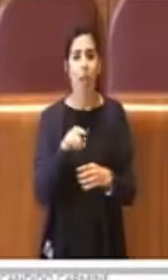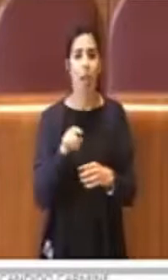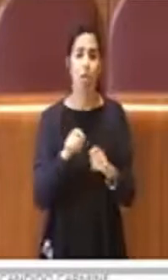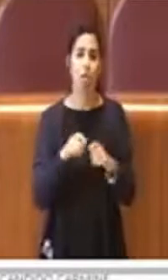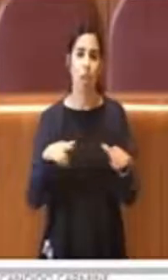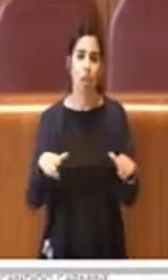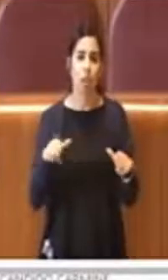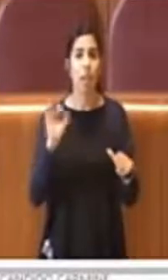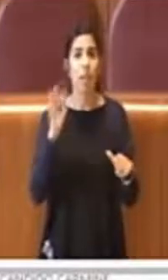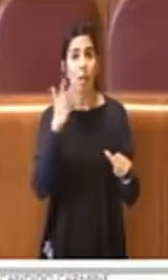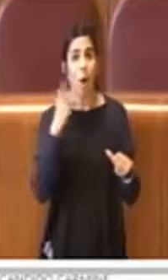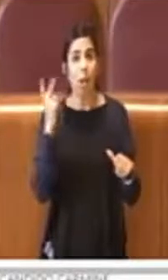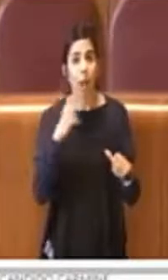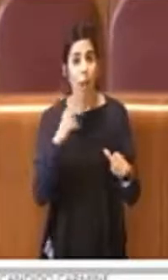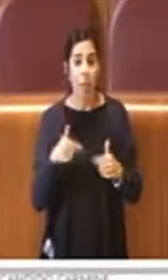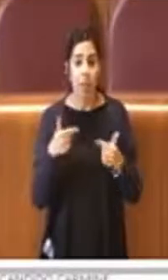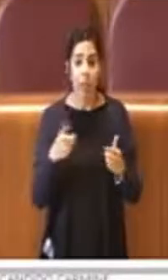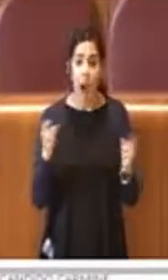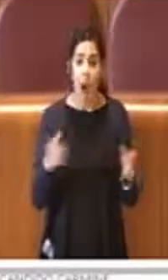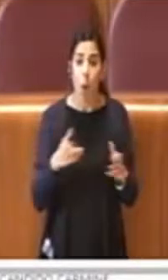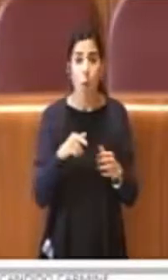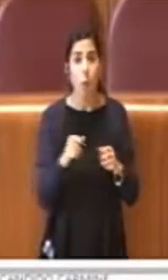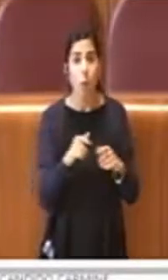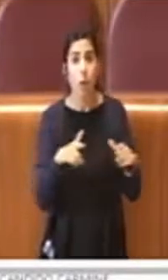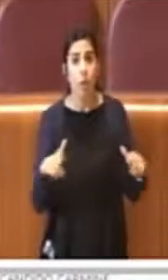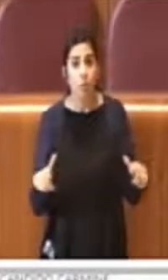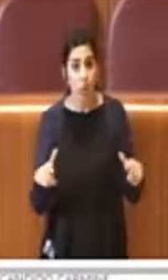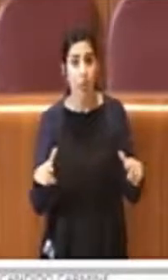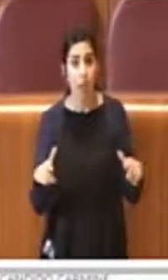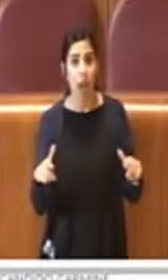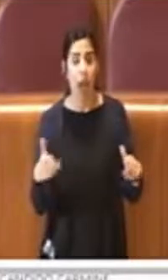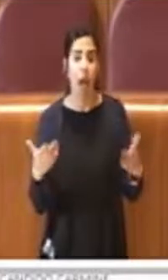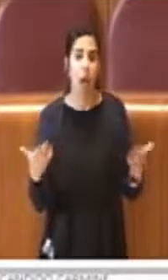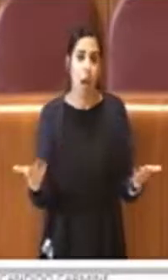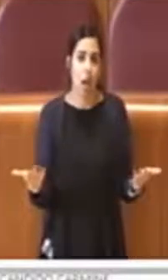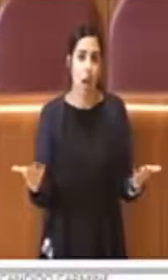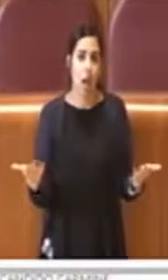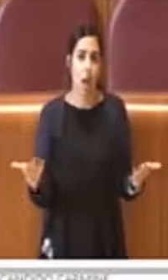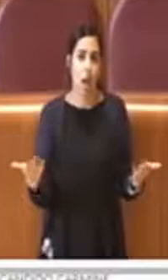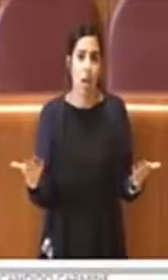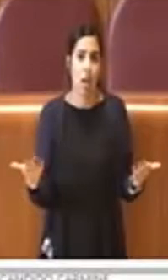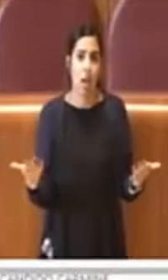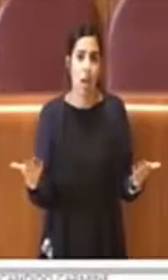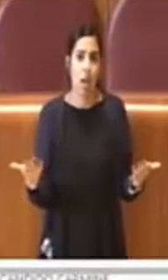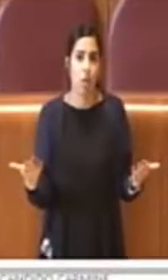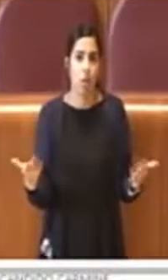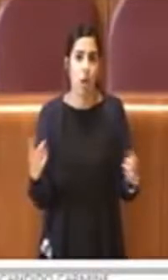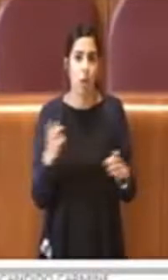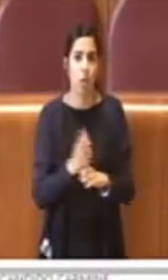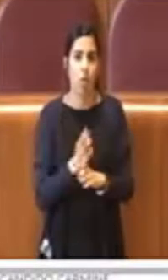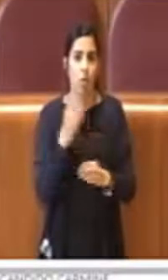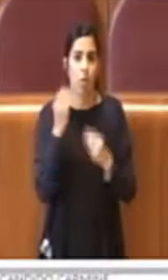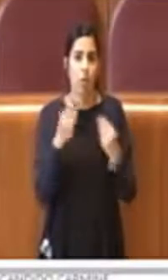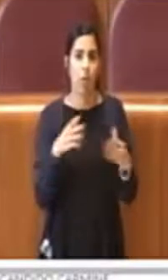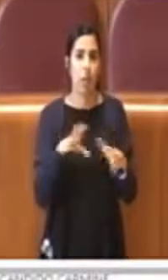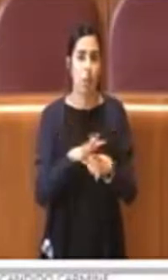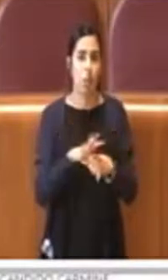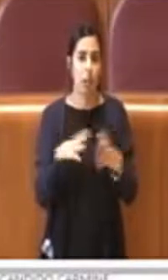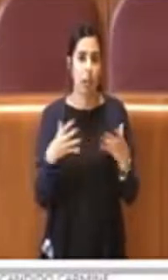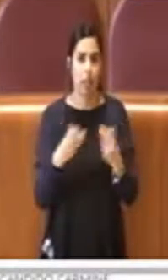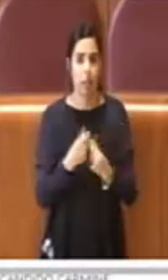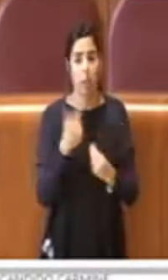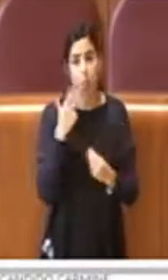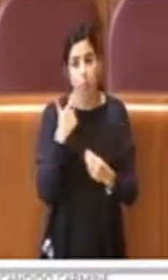ancora a questa città e, ripeto, a noi e probabilmente anche alle prossime generazioni. Quindi, purtroppo, Presidente,